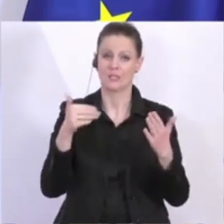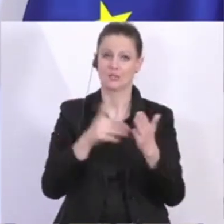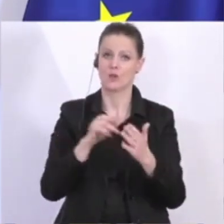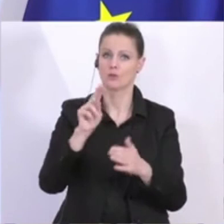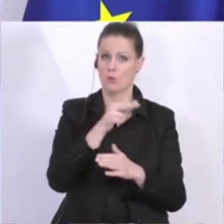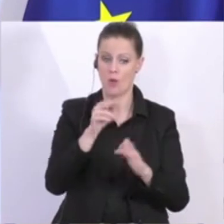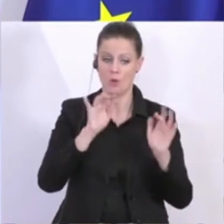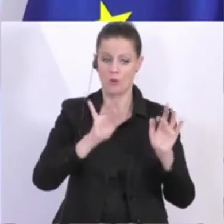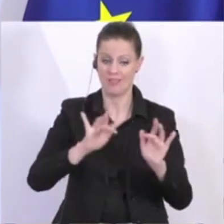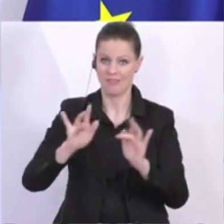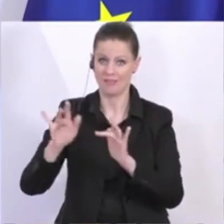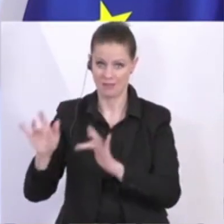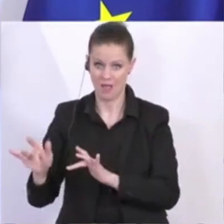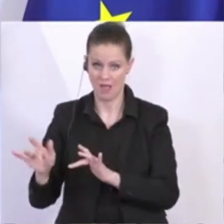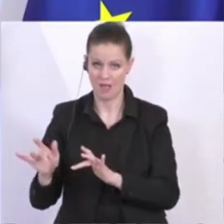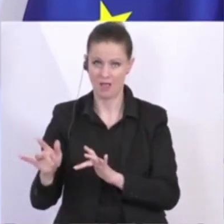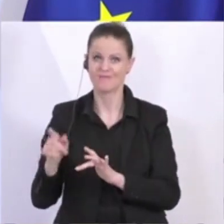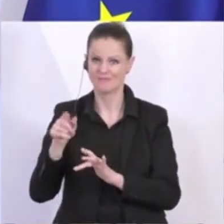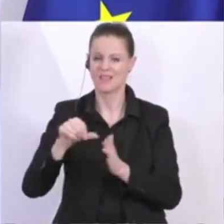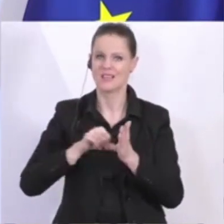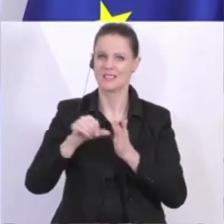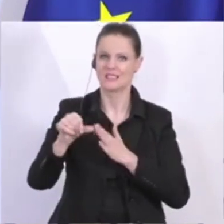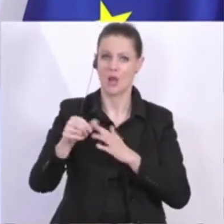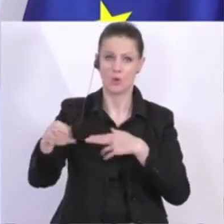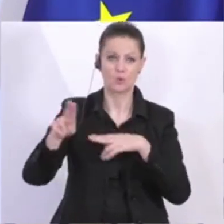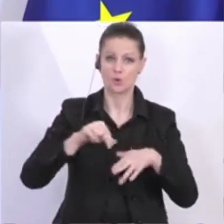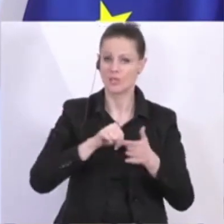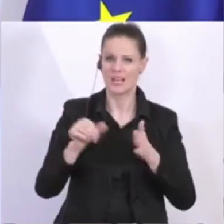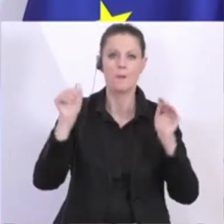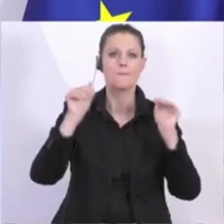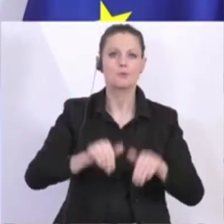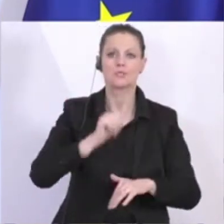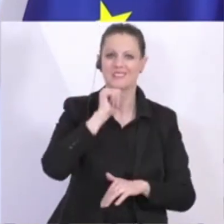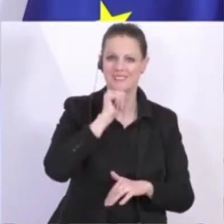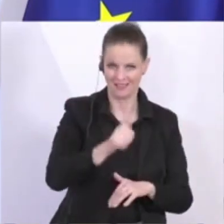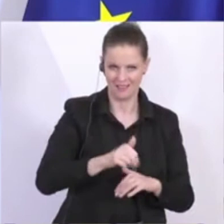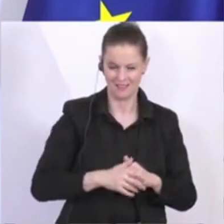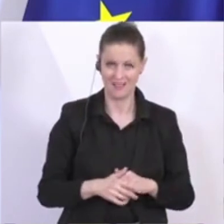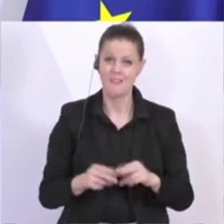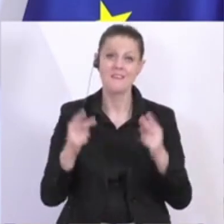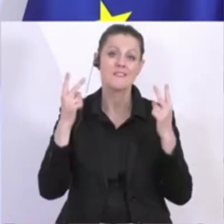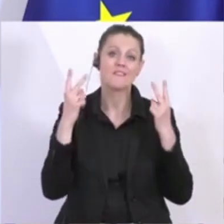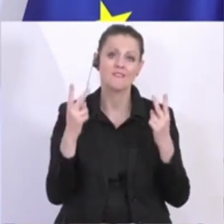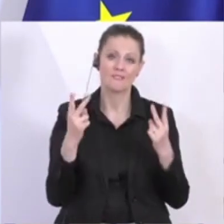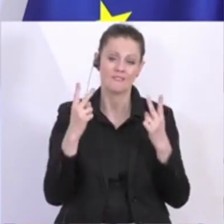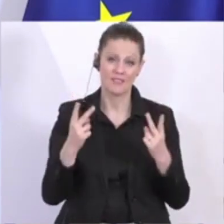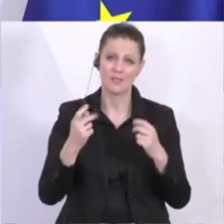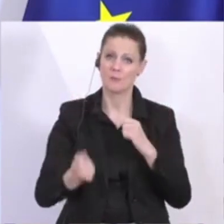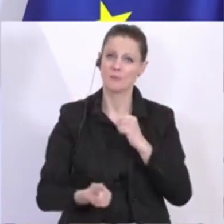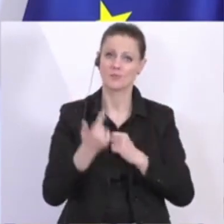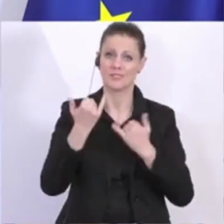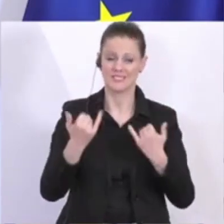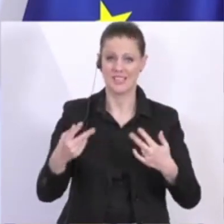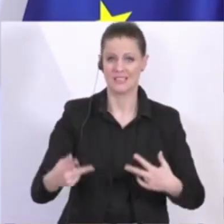Verfügung stehen, sind Zahlungen, die nicht zurückgezahlt werden müssen. Ich glaube, das ist sehr, sehr wichtig, auch in dieser Phase.